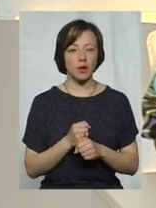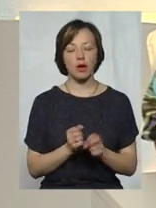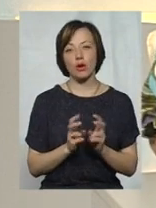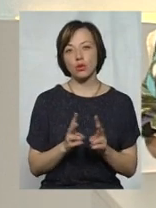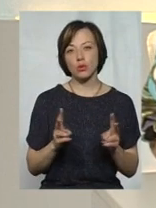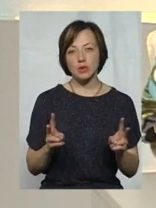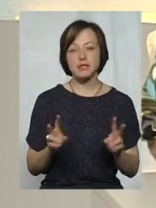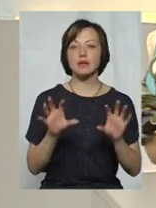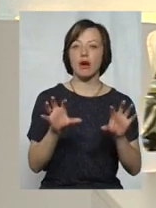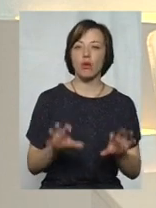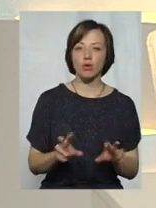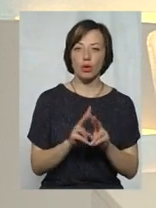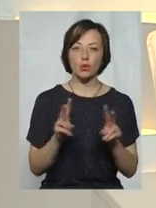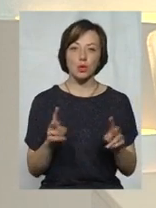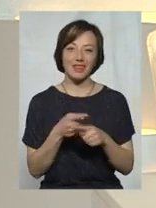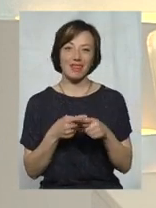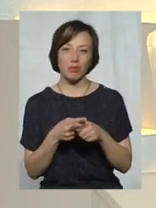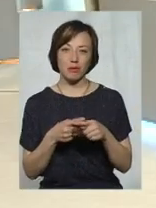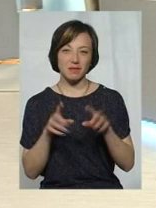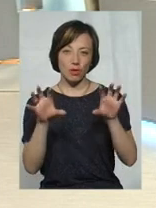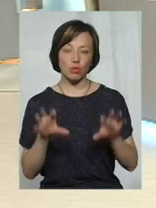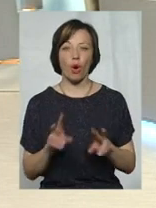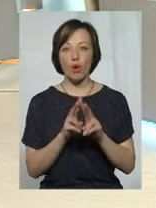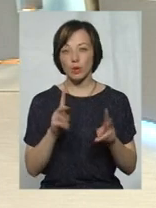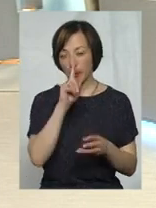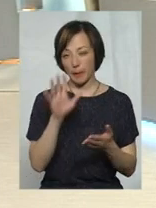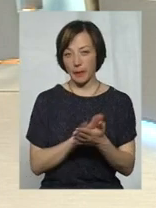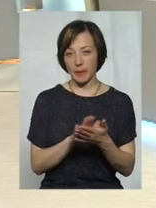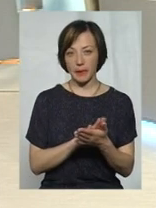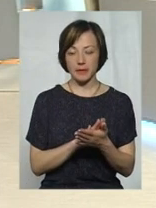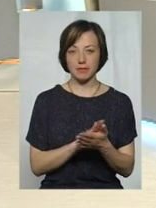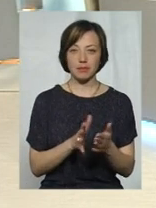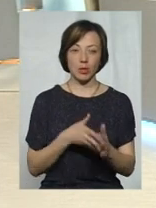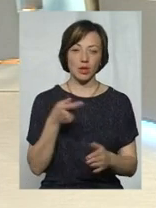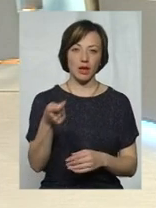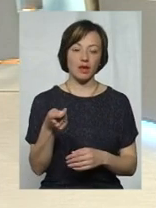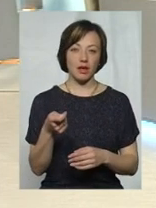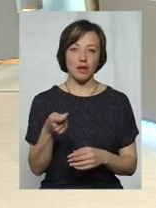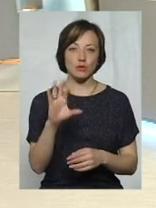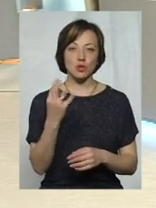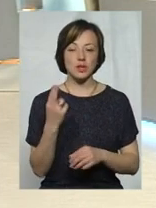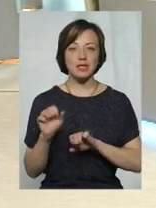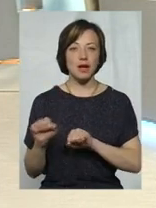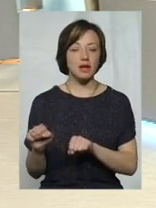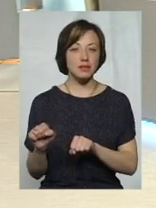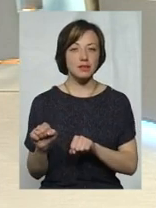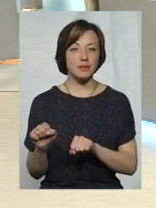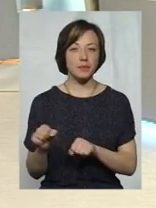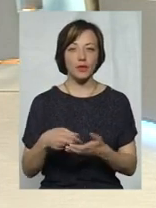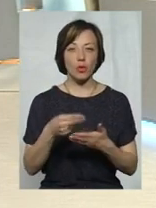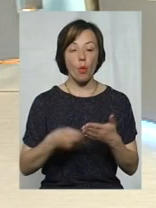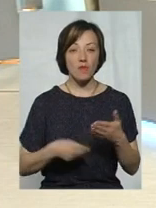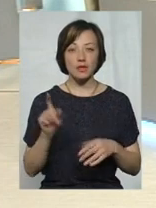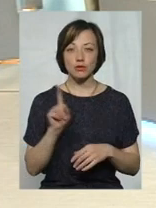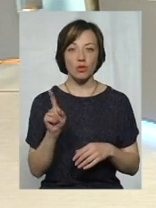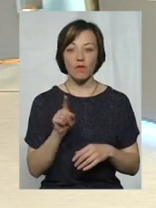хтось легально, хтось напівлегально, а хтось і зовсім подає в органи соцзахисту довідки